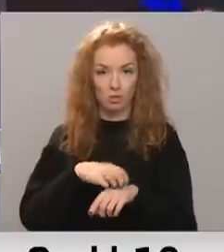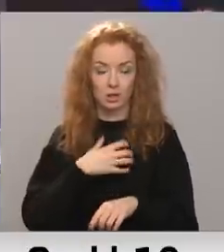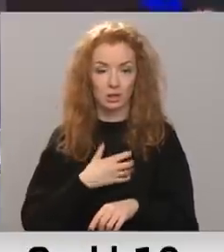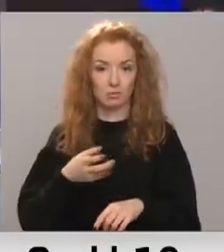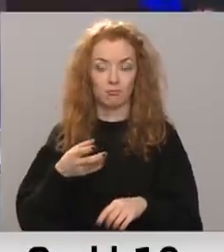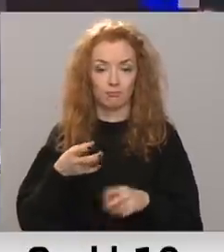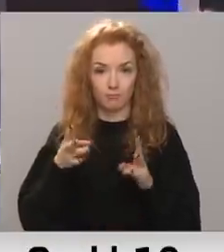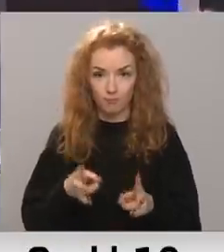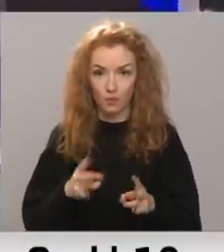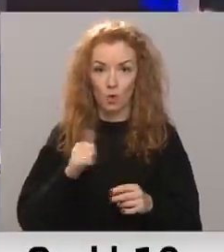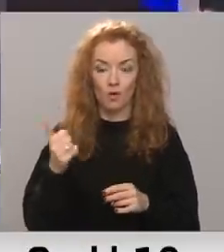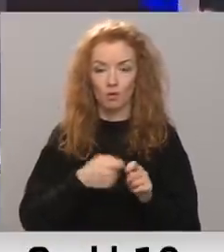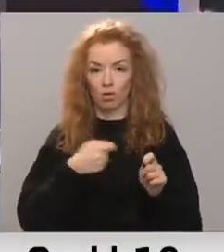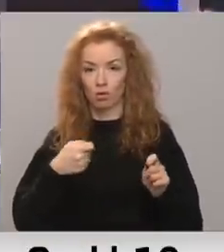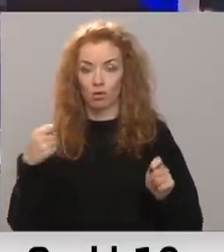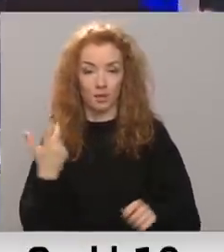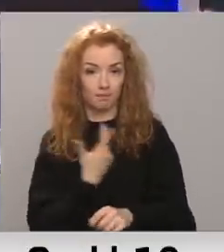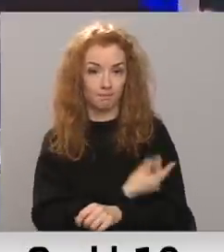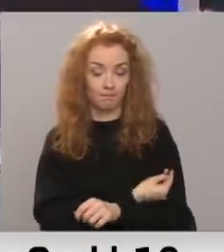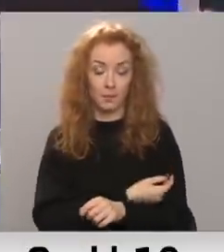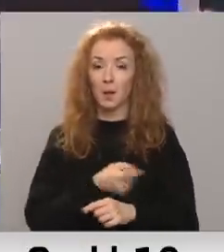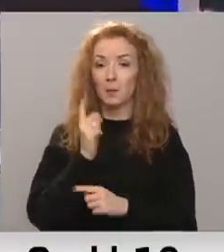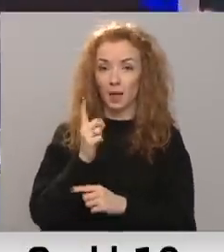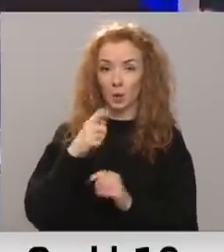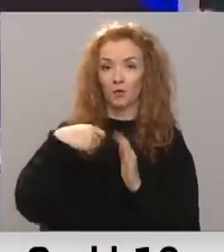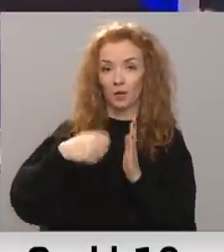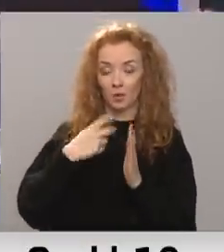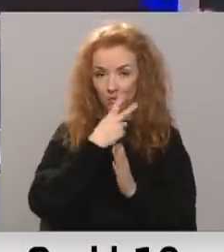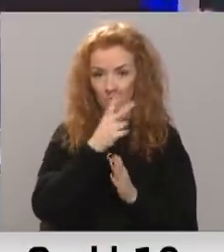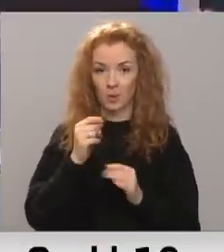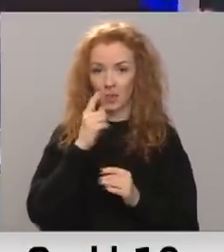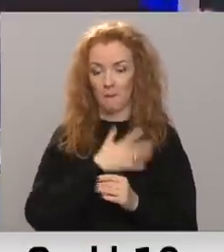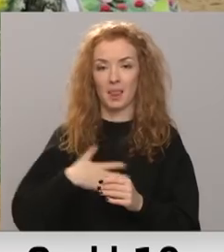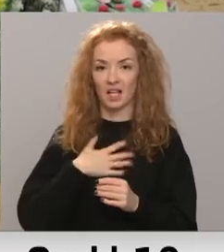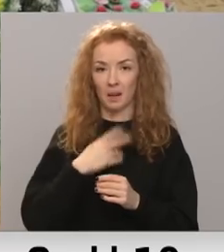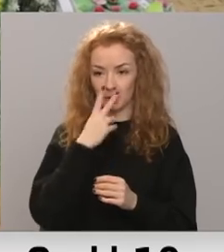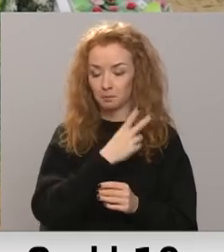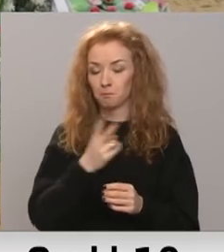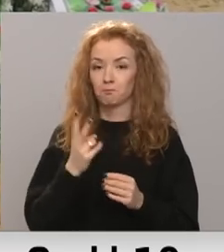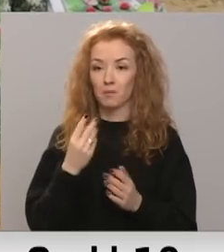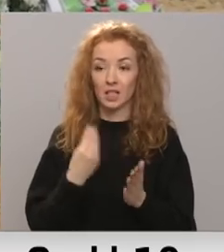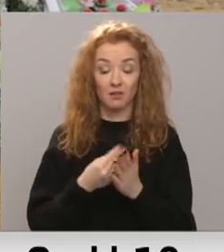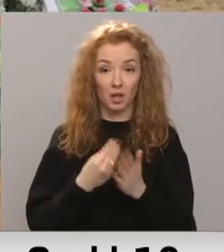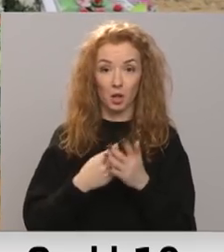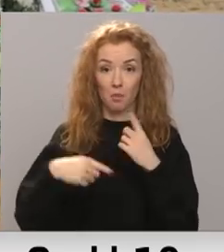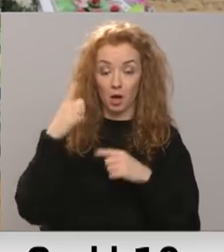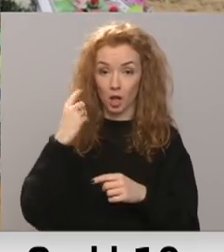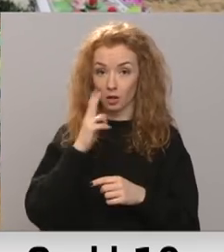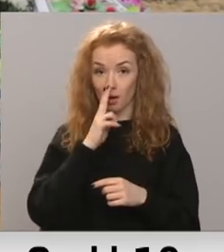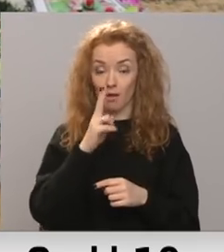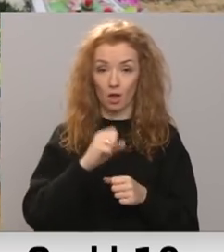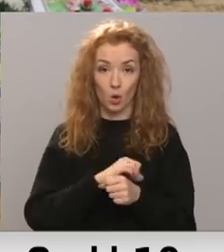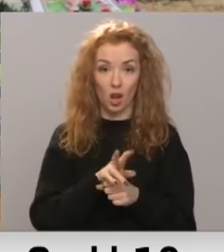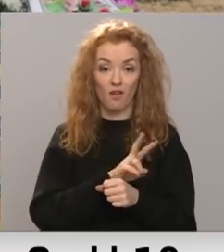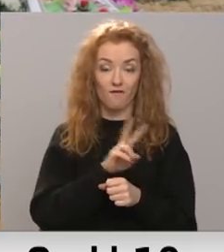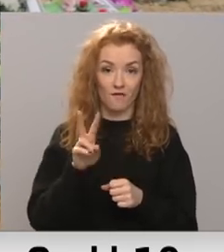nogaida ar vakcināciju. Brīdinu, kā sižetā, ir nepatīkami kadri. Izvērtējot pagājušās nedēļas Covid-19